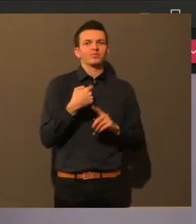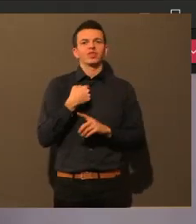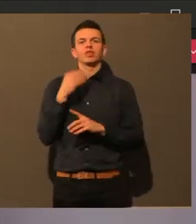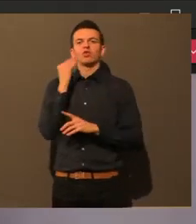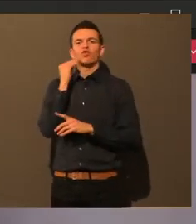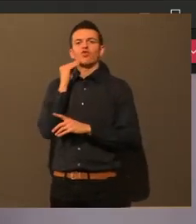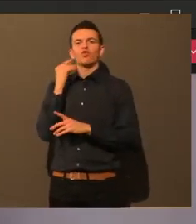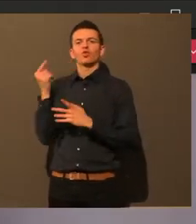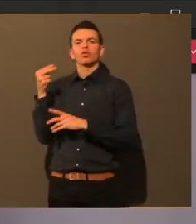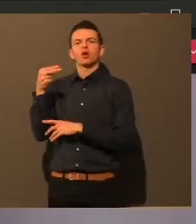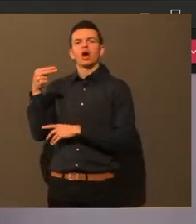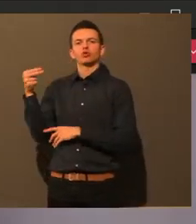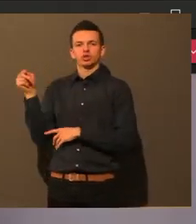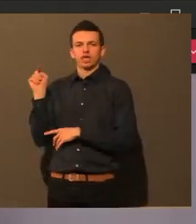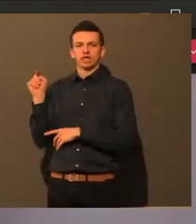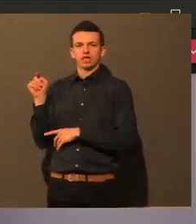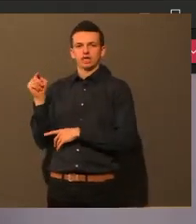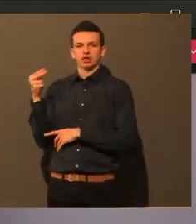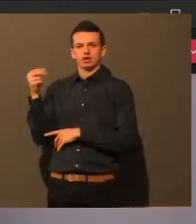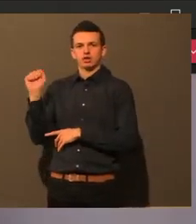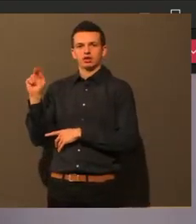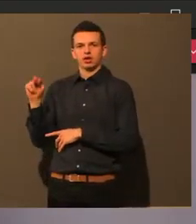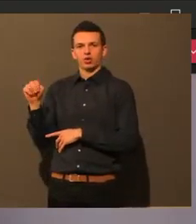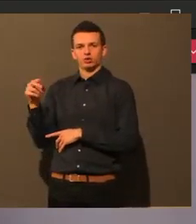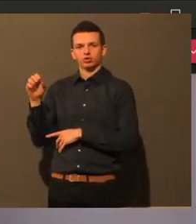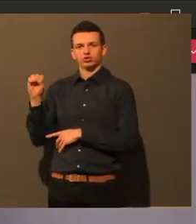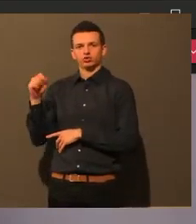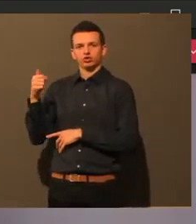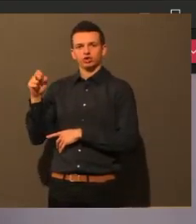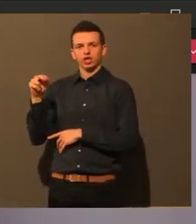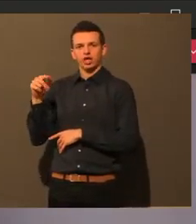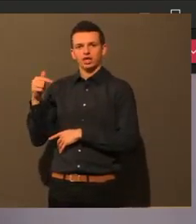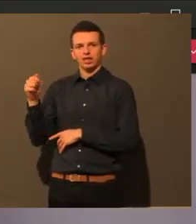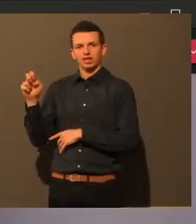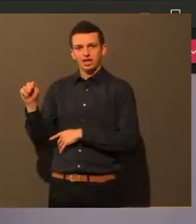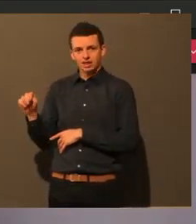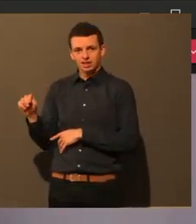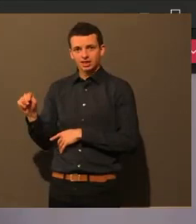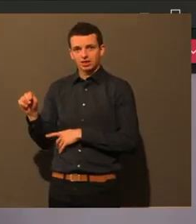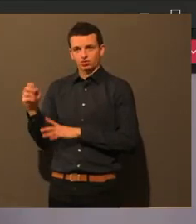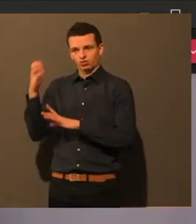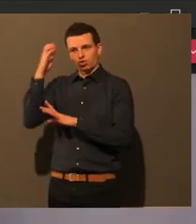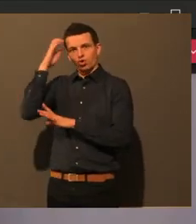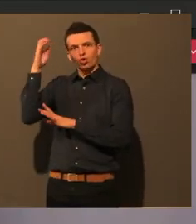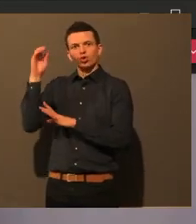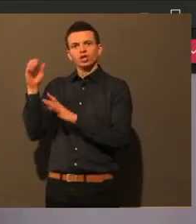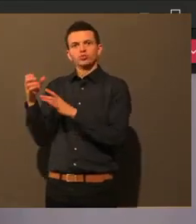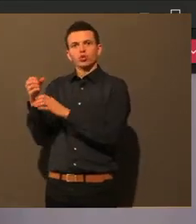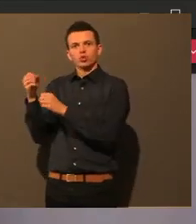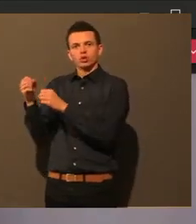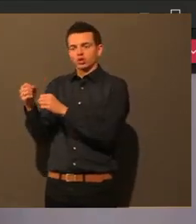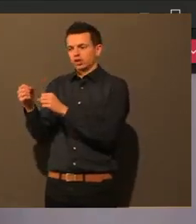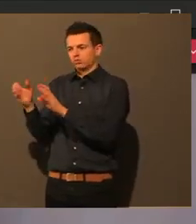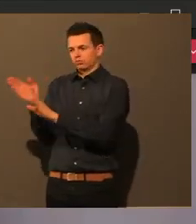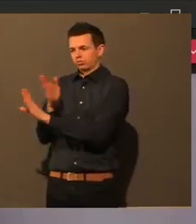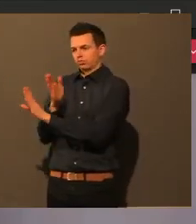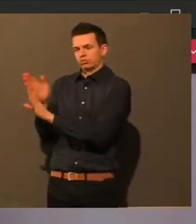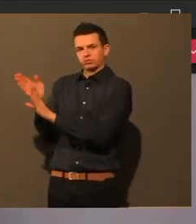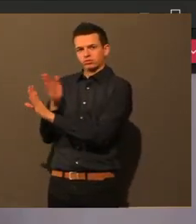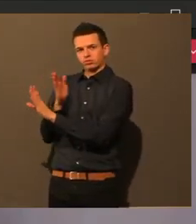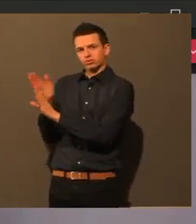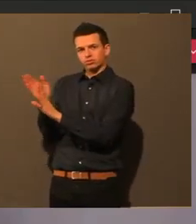angrenzend natürlich zu Königsbrunn. Und in Hauenstetten, sprich Stadt Augsburg, gibt es eine Maskenpflicht an